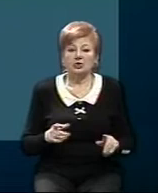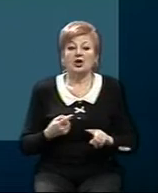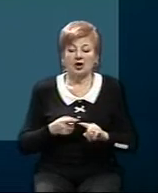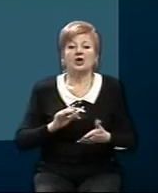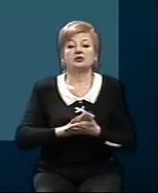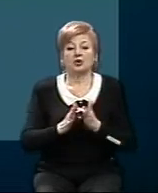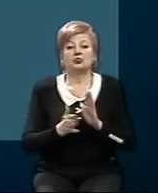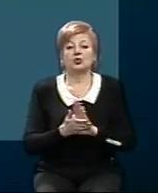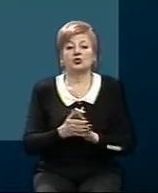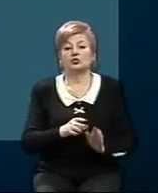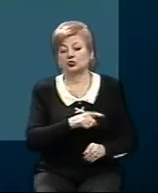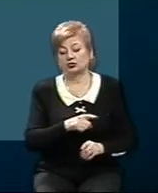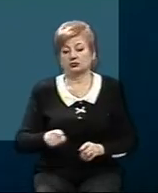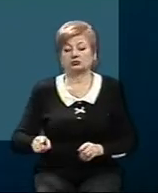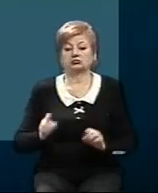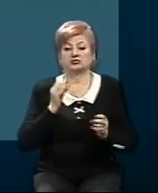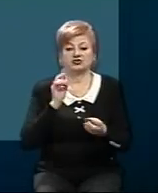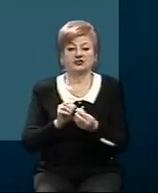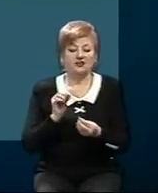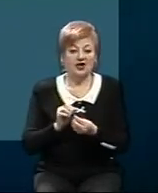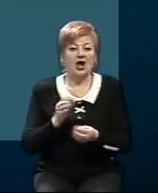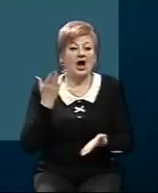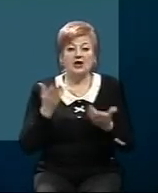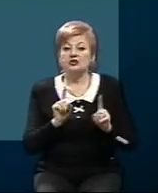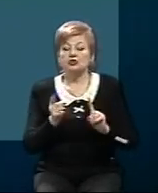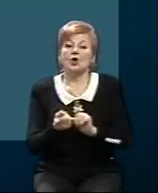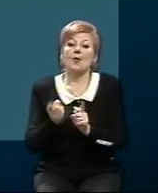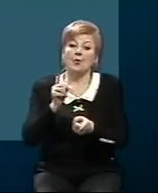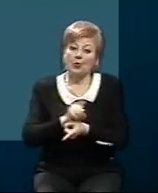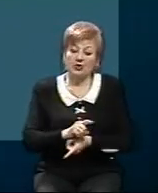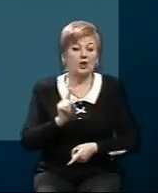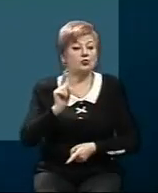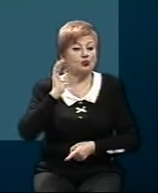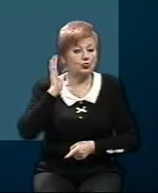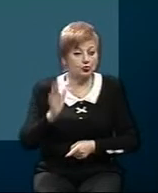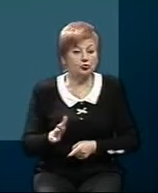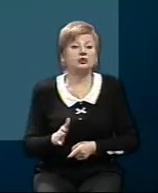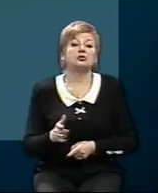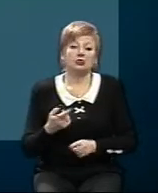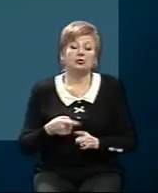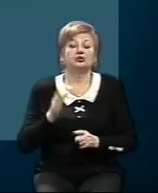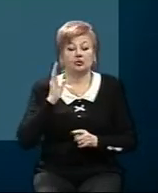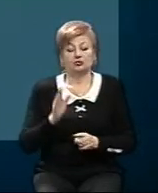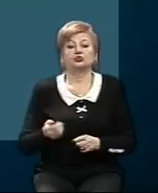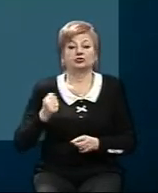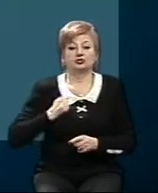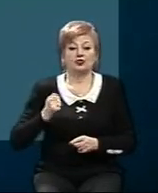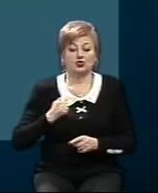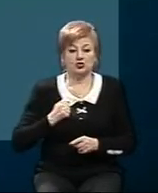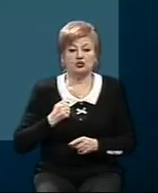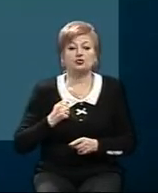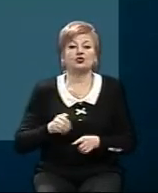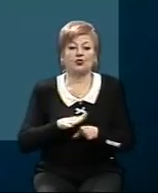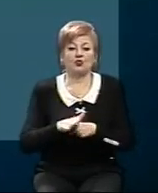змінитися не буде. Якщо буде ескалація, тоді вже буде впроваджений військовий стан в